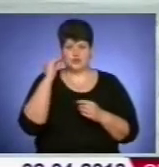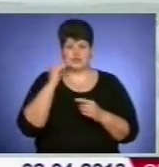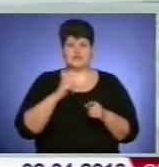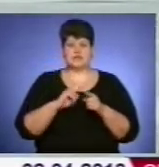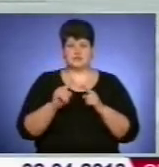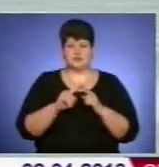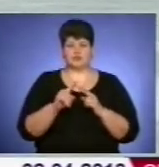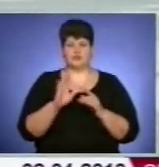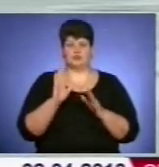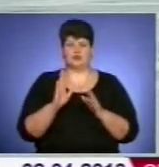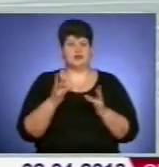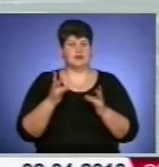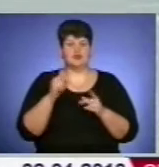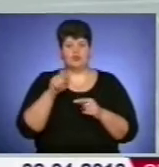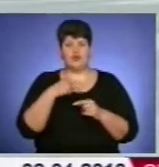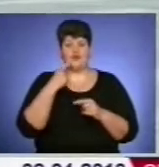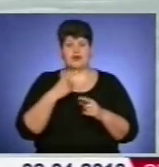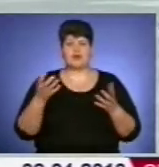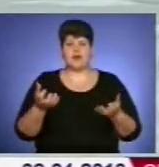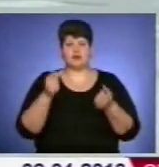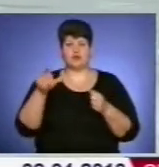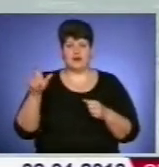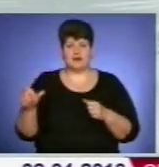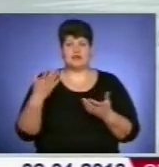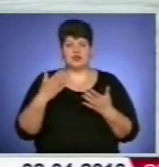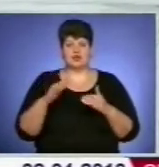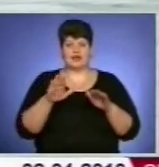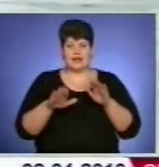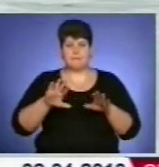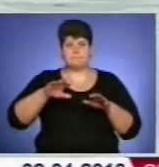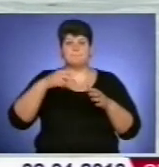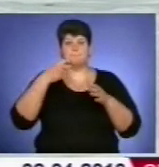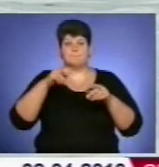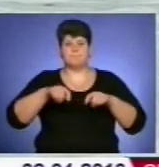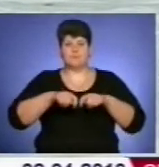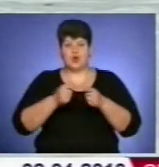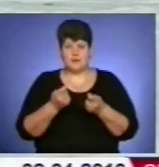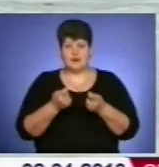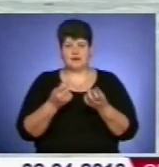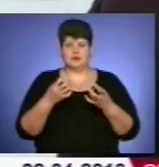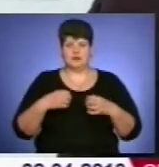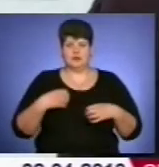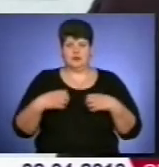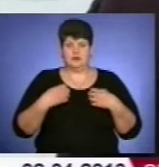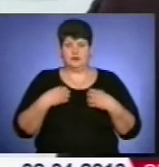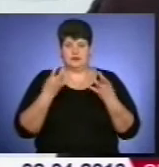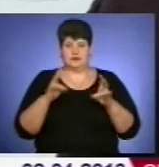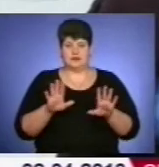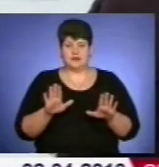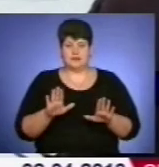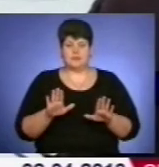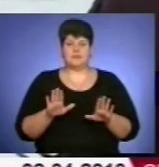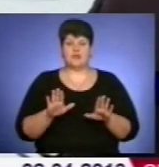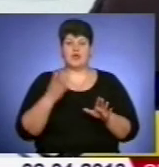небезпечним. Тому, нагадують рятувальники, якщо крига під вами проламалася, головне – не панікувати. Коли людина попадає